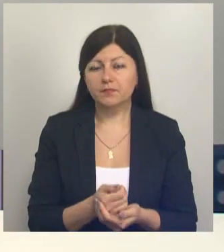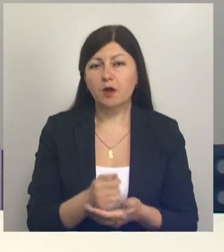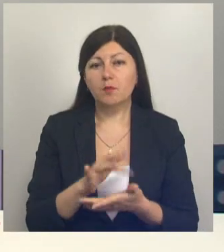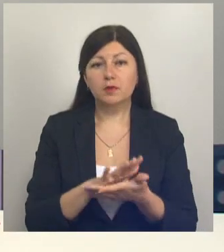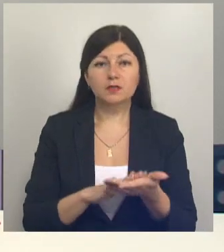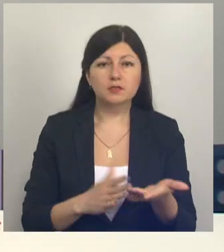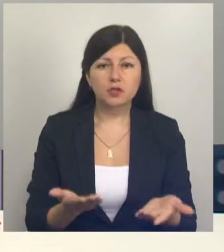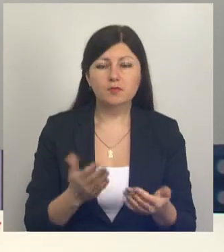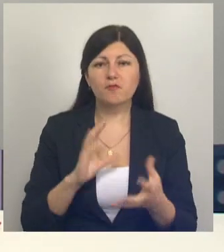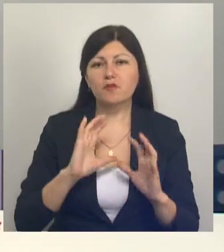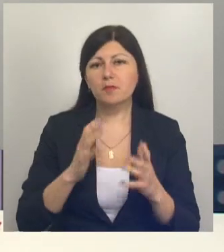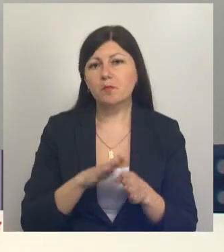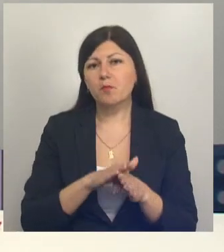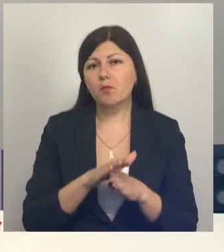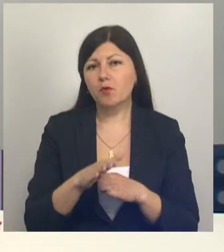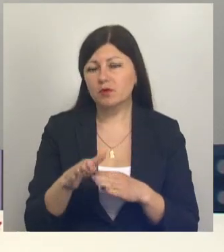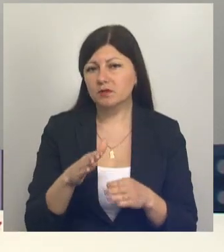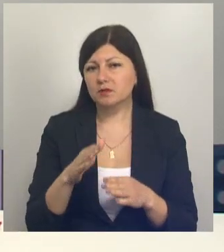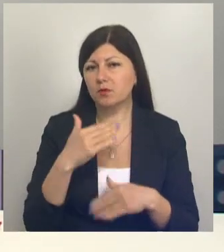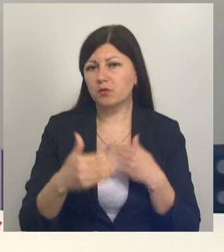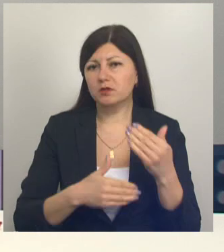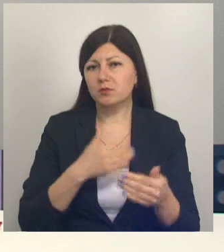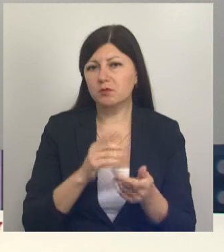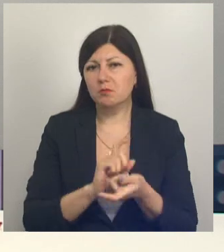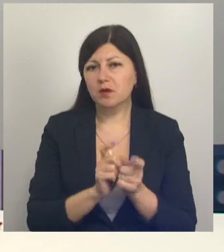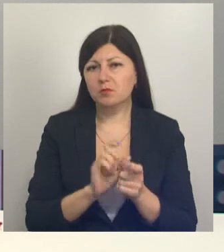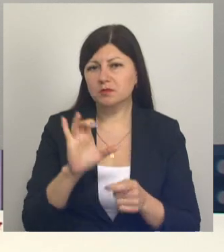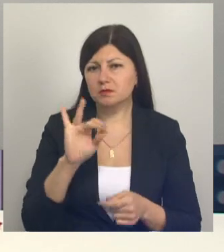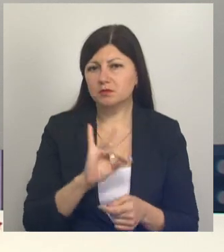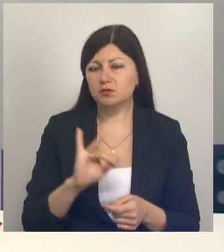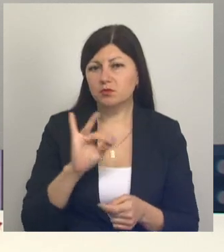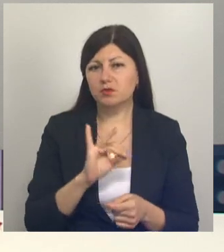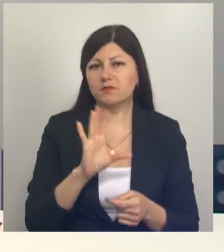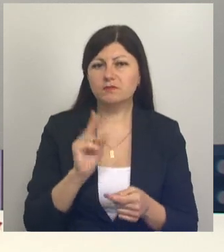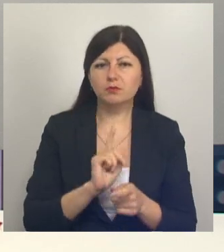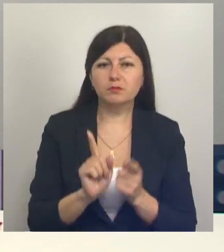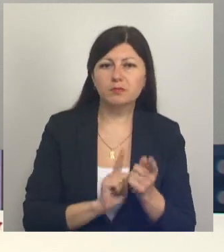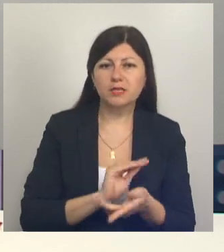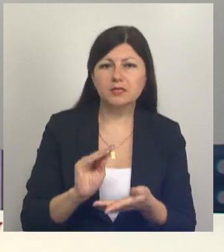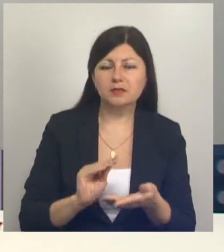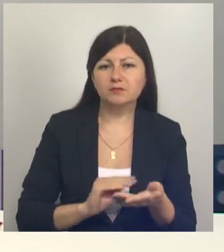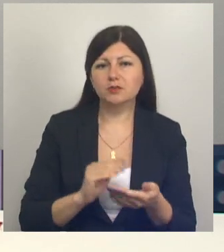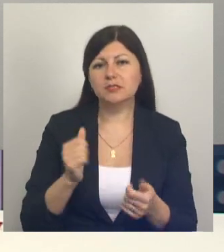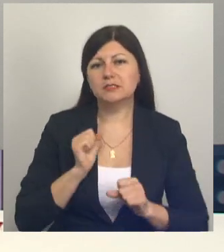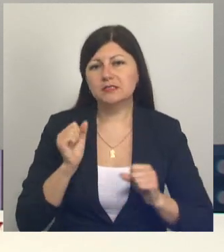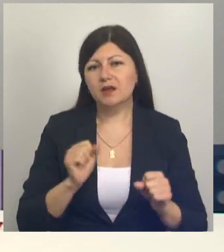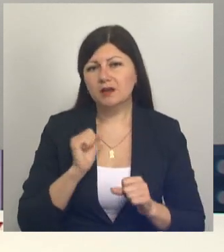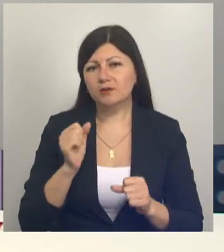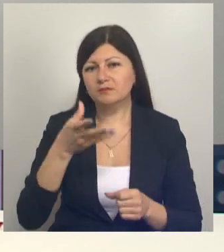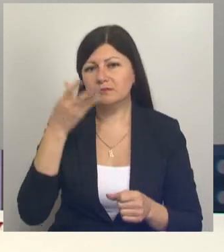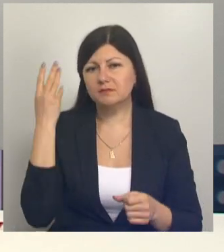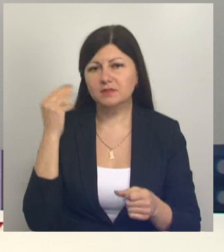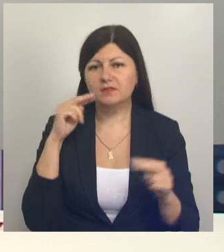В мире полным ходом идет борьба с историей. Ее всячески переделывают. Стараются стереть со страниц жуткие